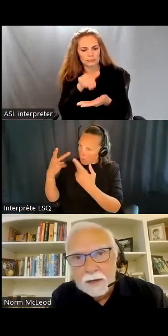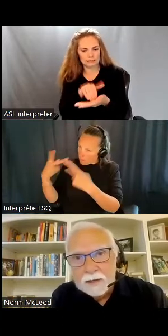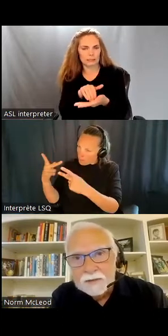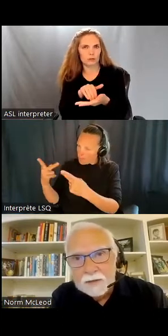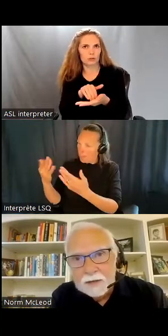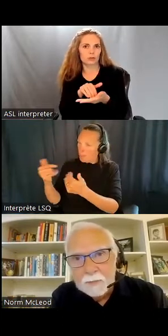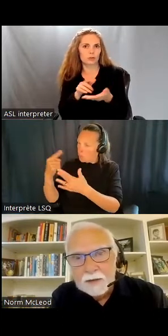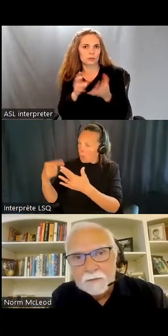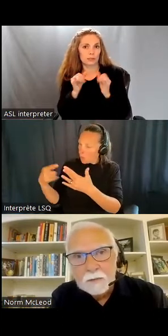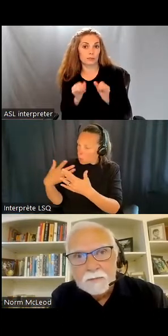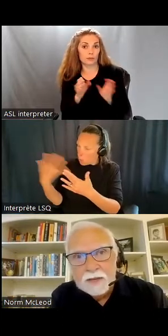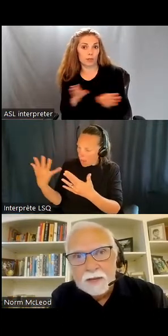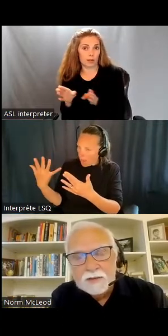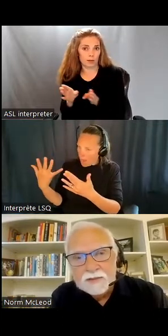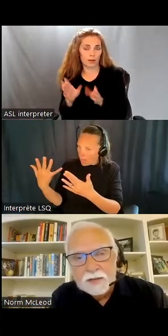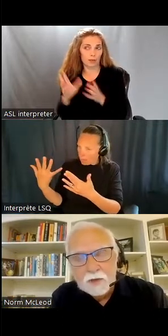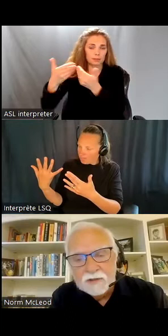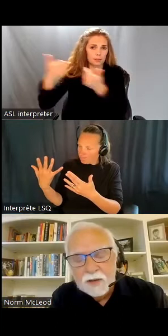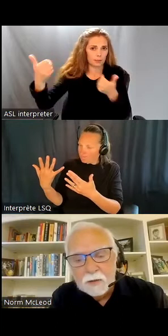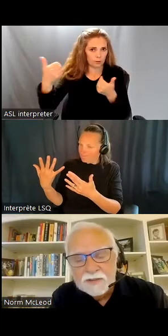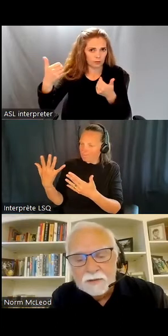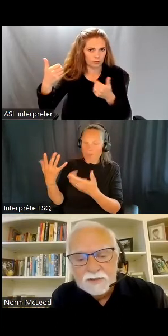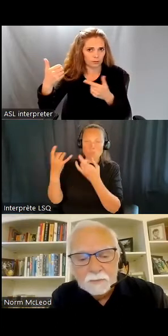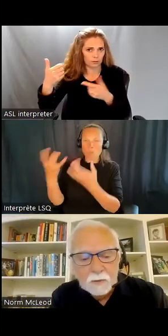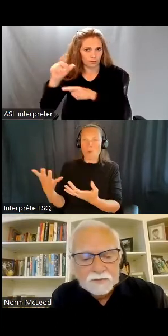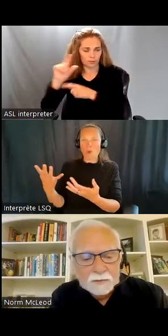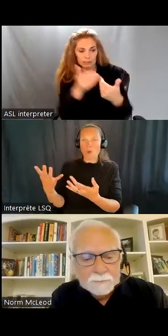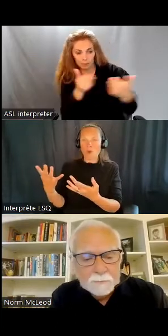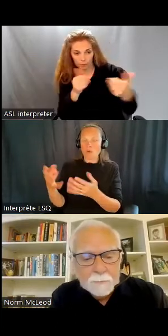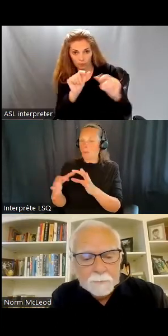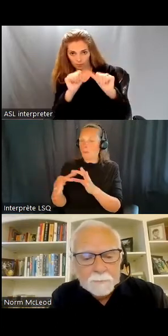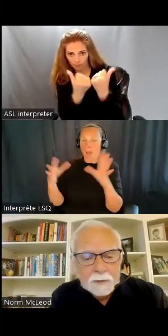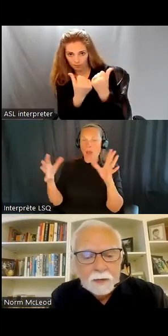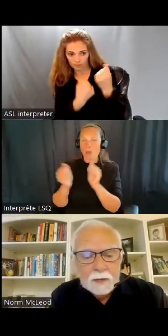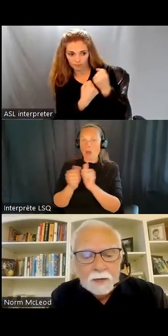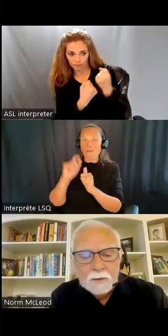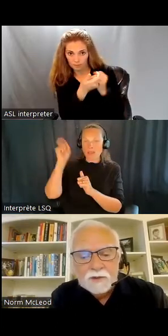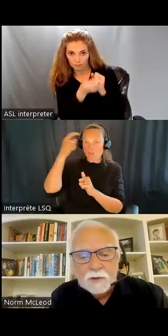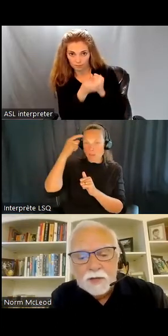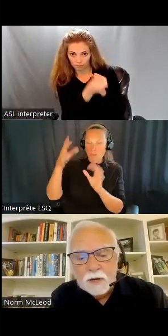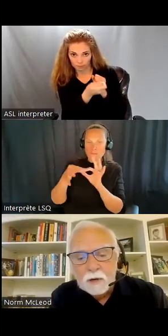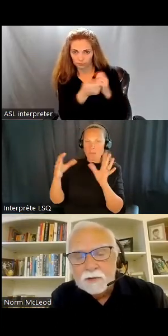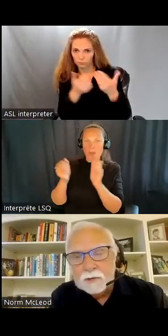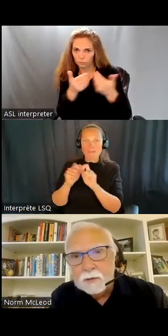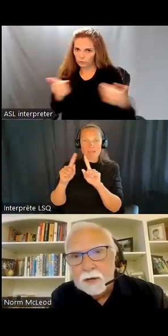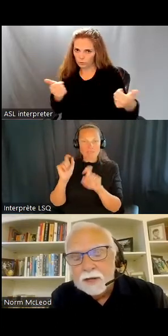qui est indépendante du gouvernement et indépendante des agences où elles obtiennent ce soutien.